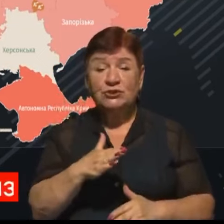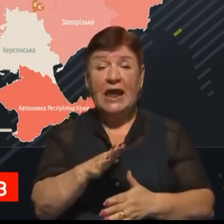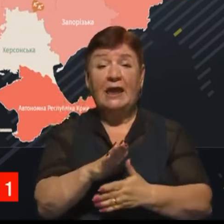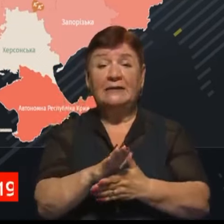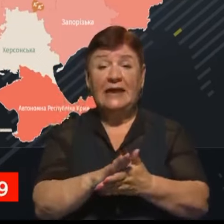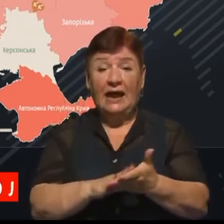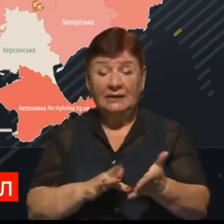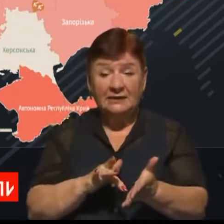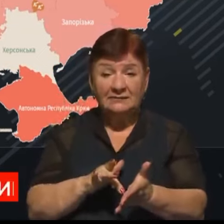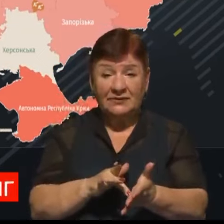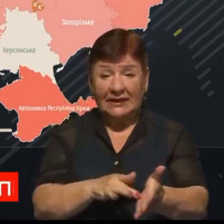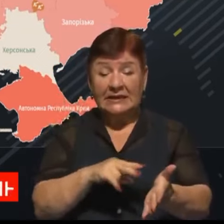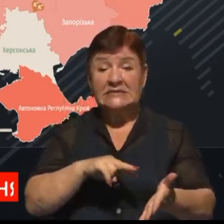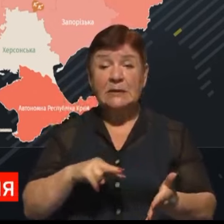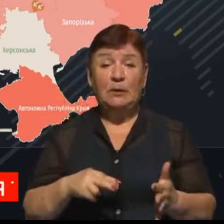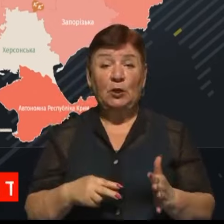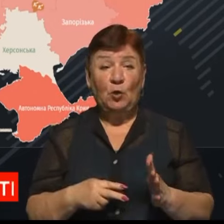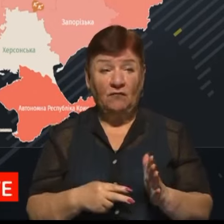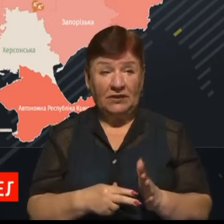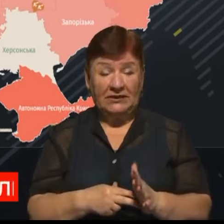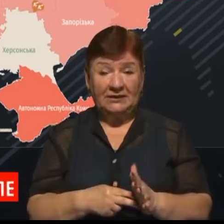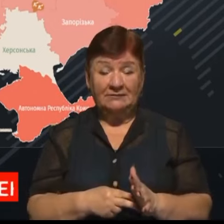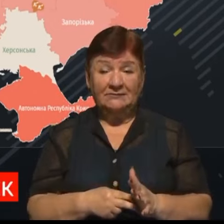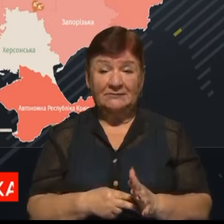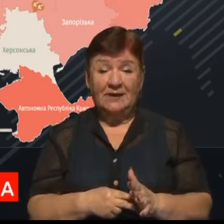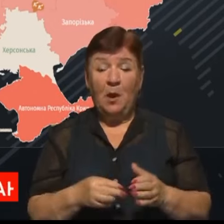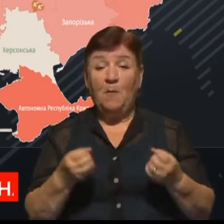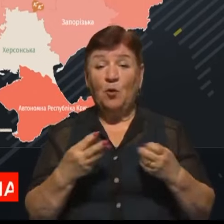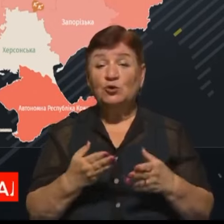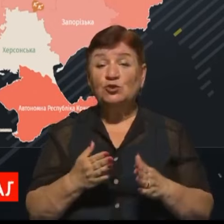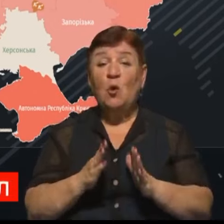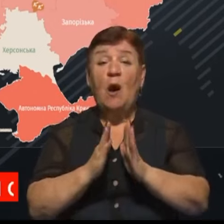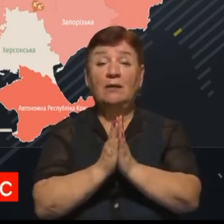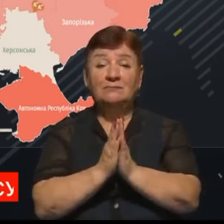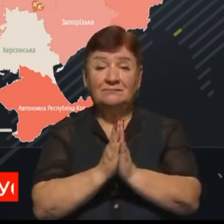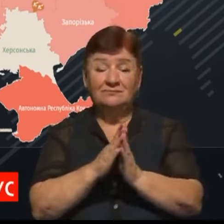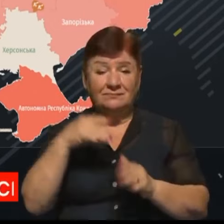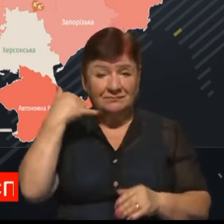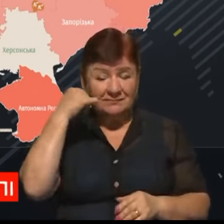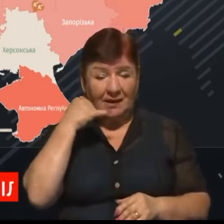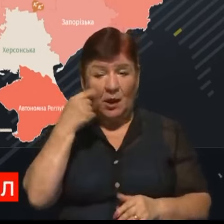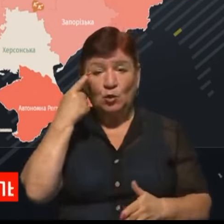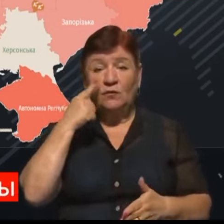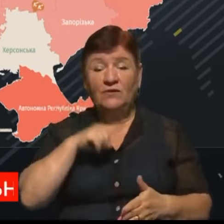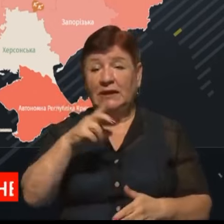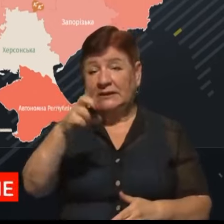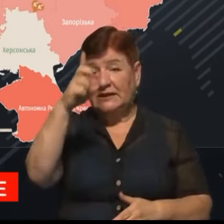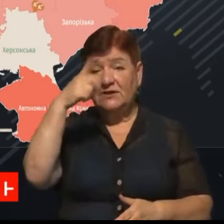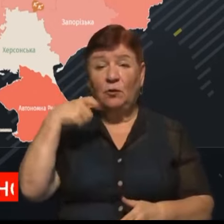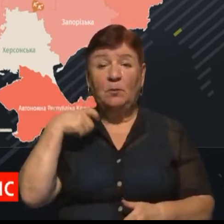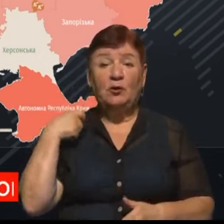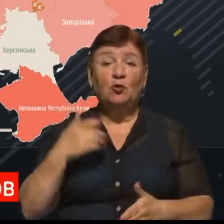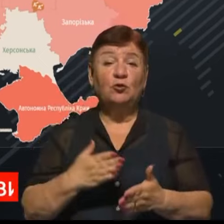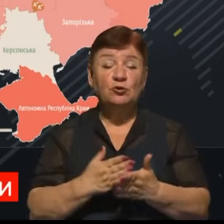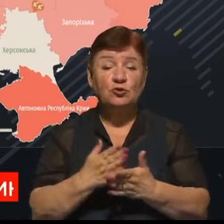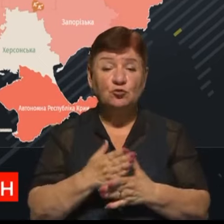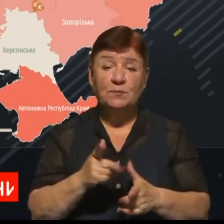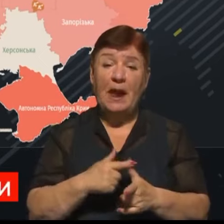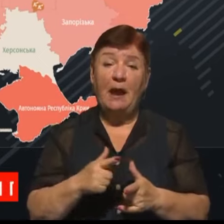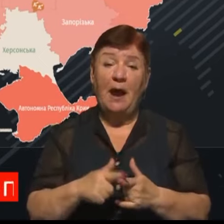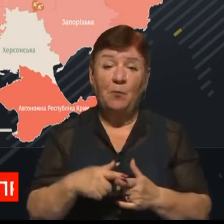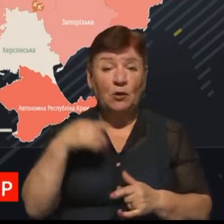маршрути заплановані, просто звертаються або на телефон довіри Державної прикордонної служби, або